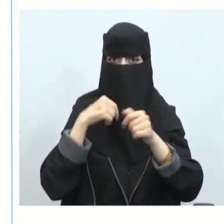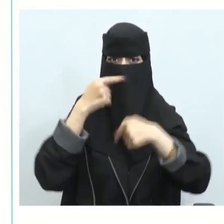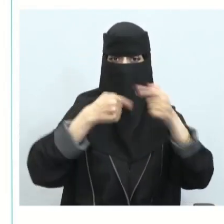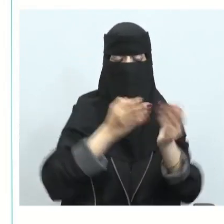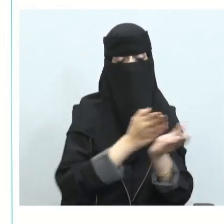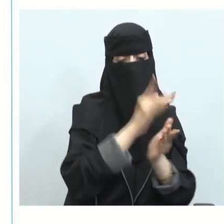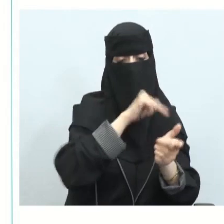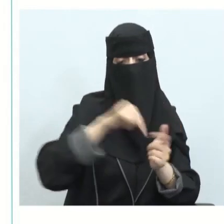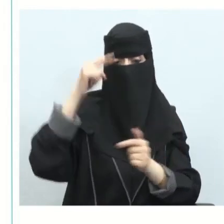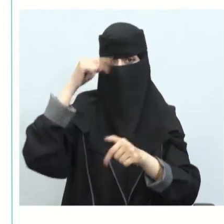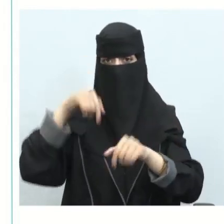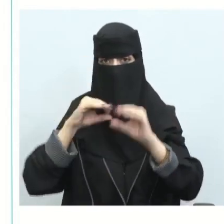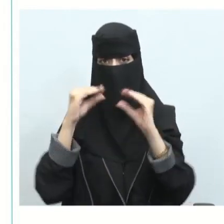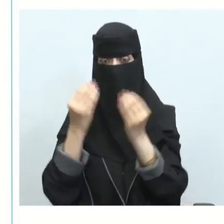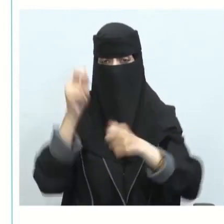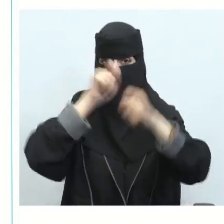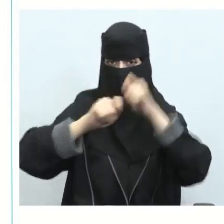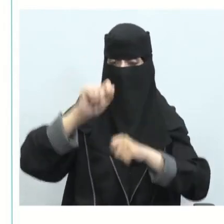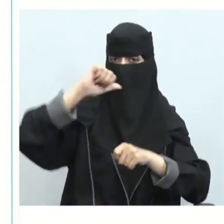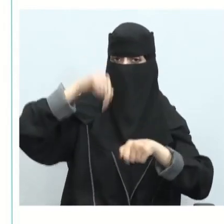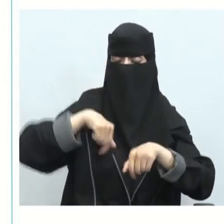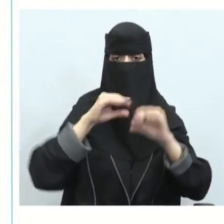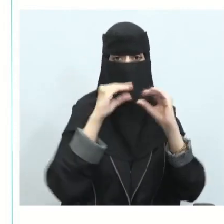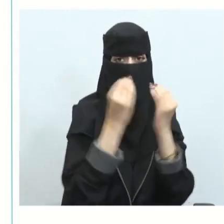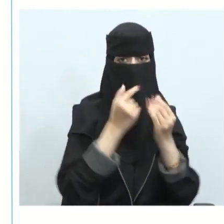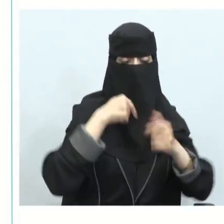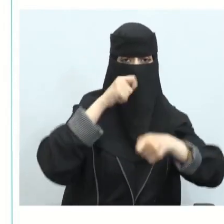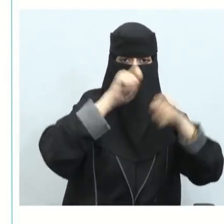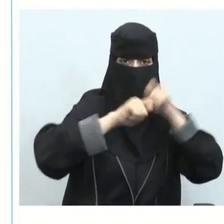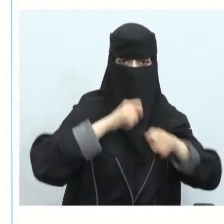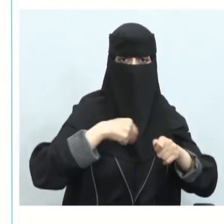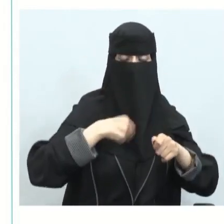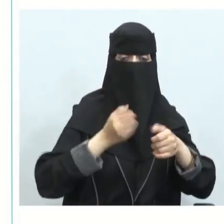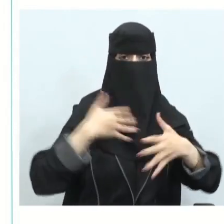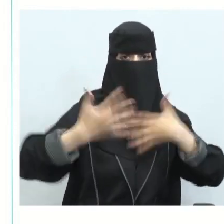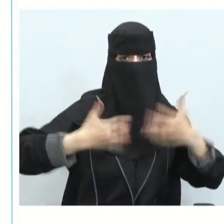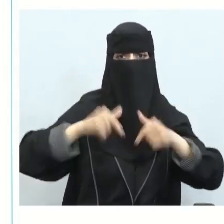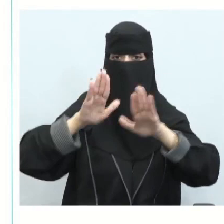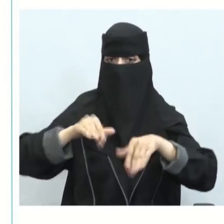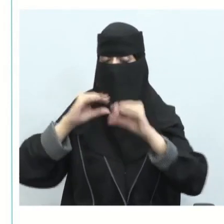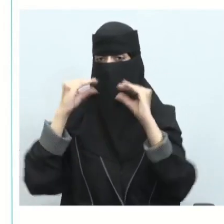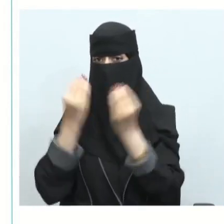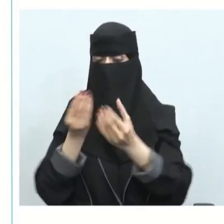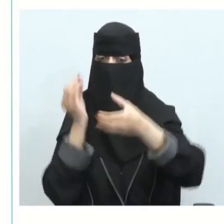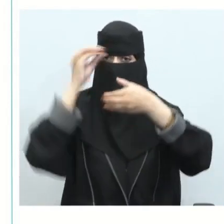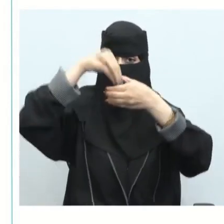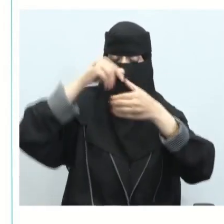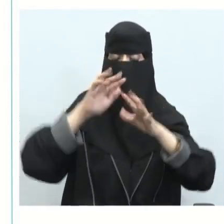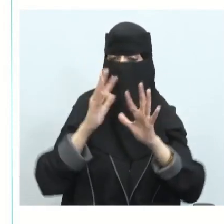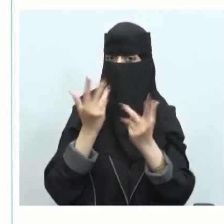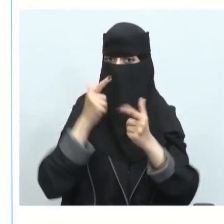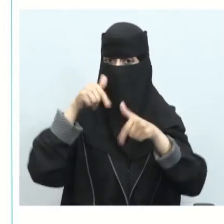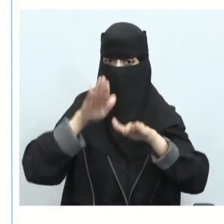الاستدامة مثلا إدارة استخدام المياه إدارة استخدام الطاقة تحدثنا أيضا عن إدارة النفايات وكيف